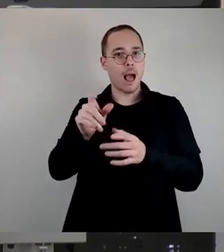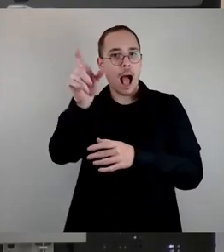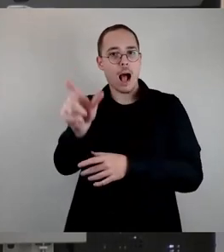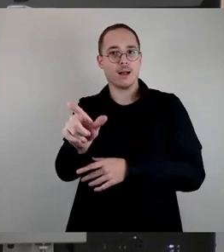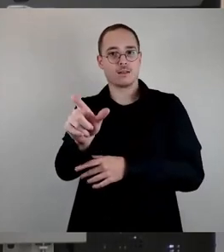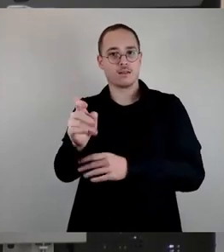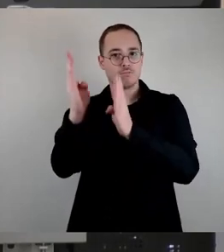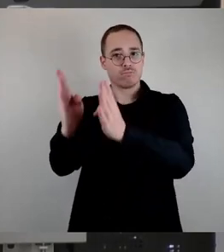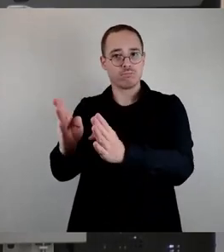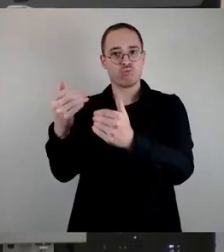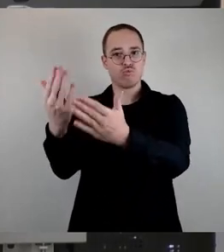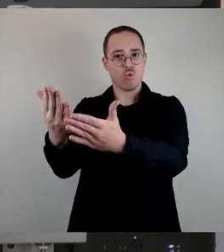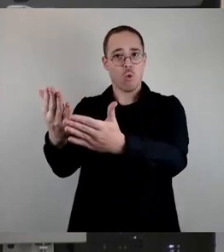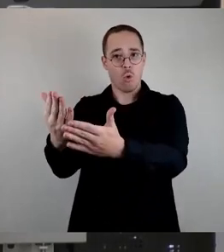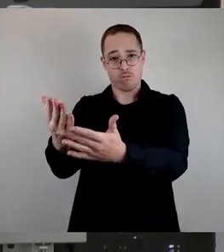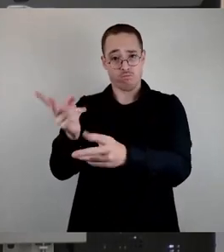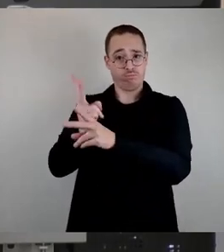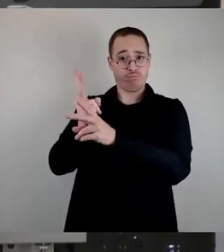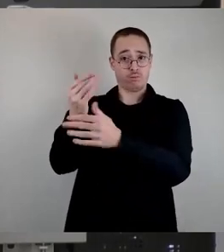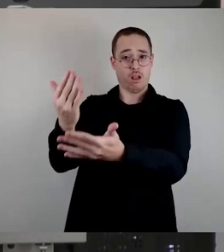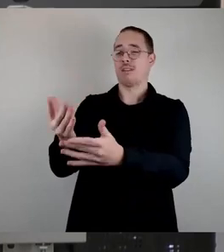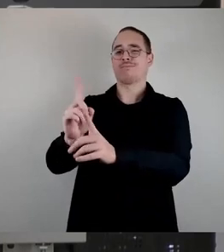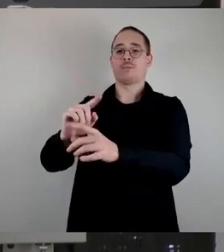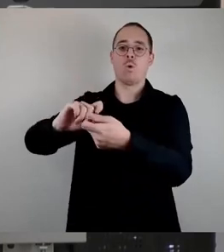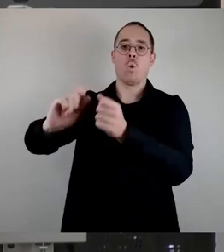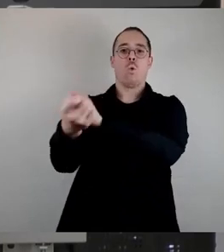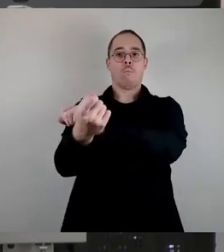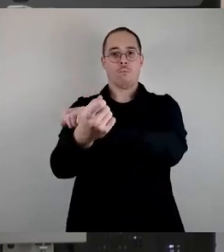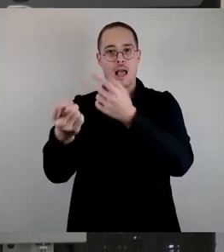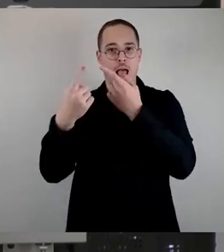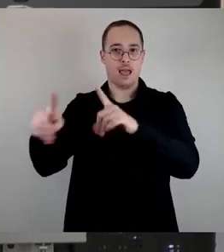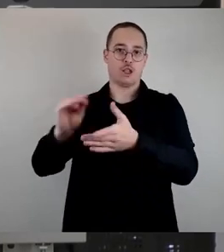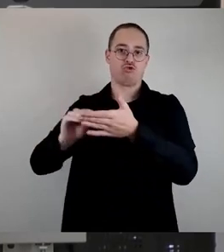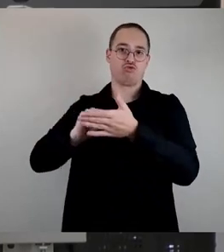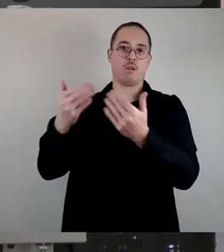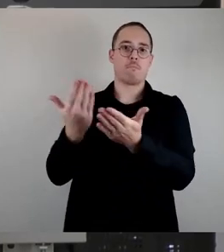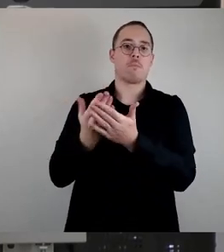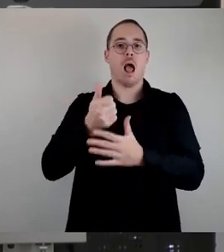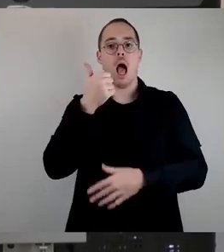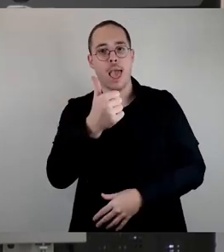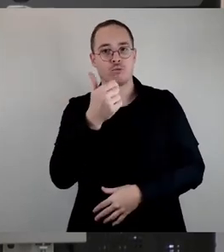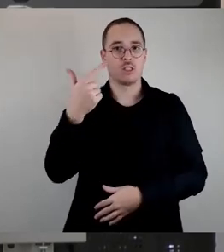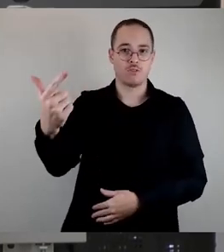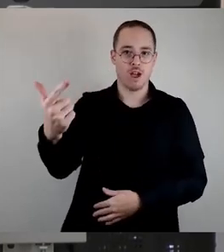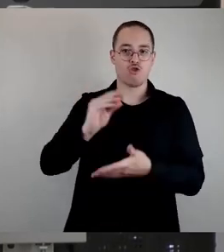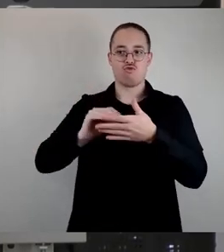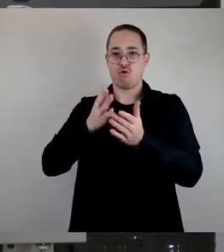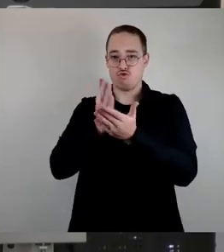zwei bestehende Schulen können sich zusammenschließen, können sich umwandeln in eine Gemeinschaftsschule.